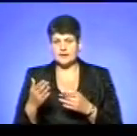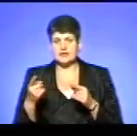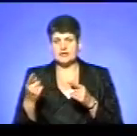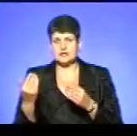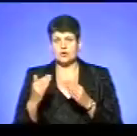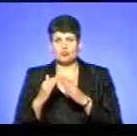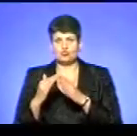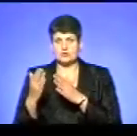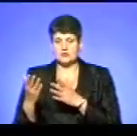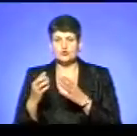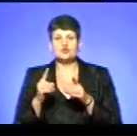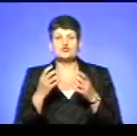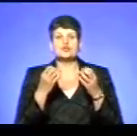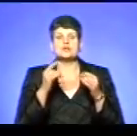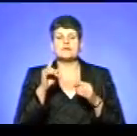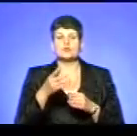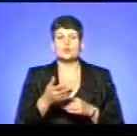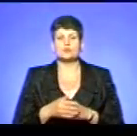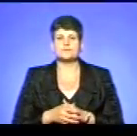будівлі. Що ще відомо?